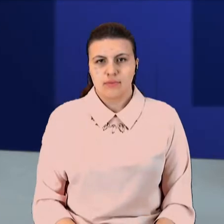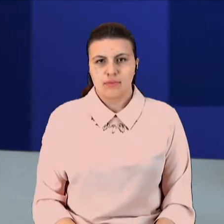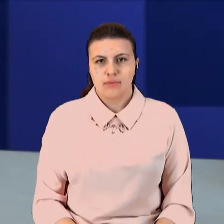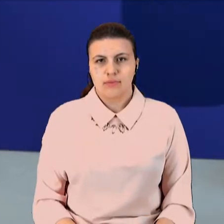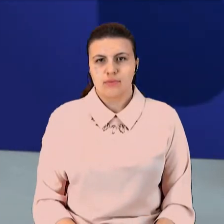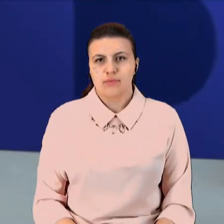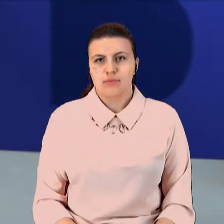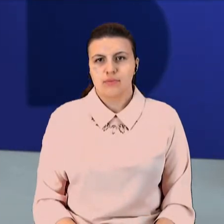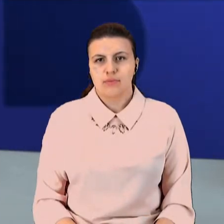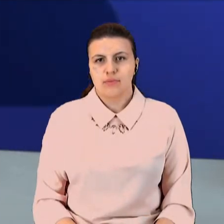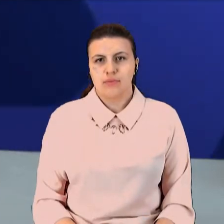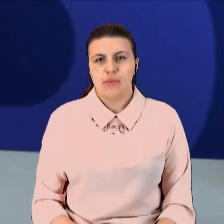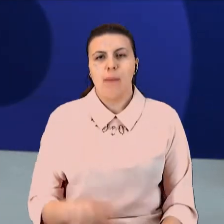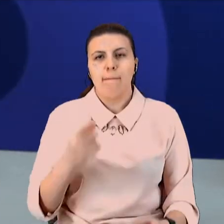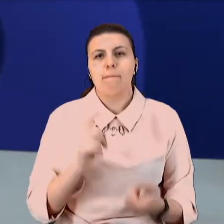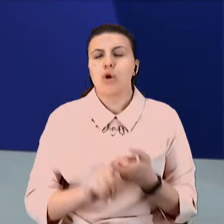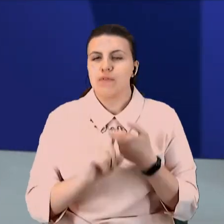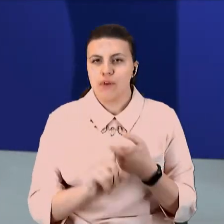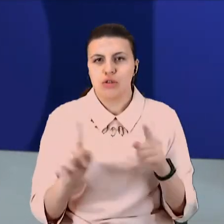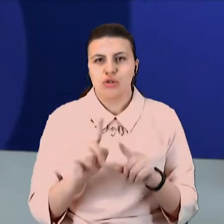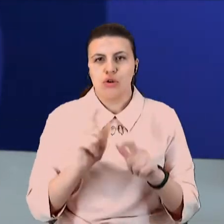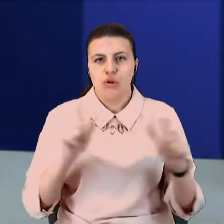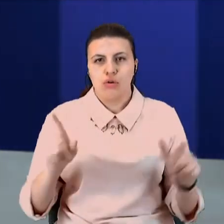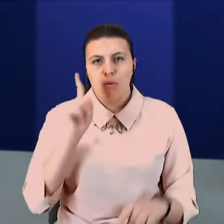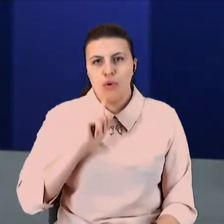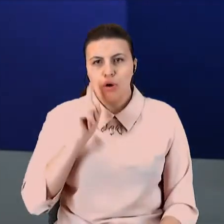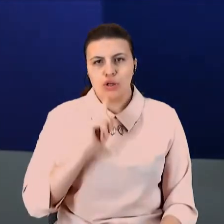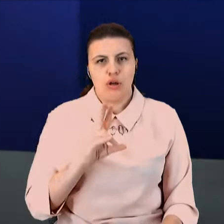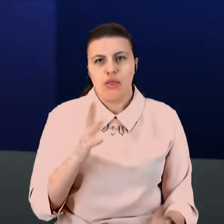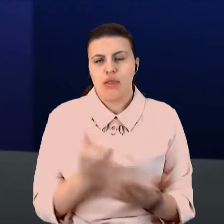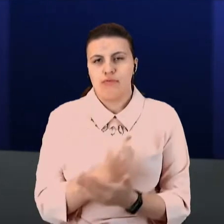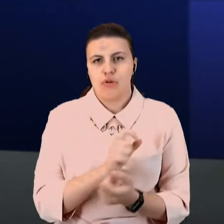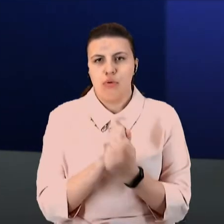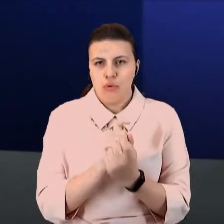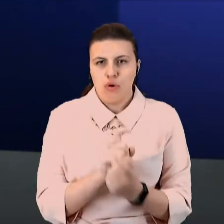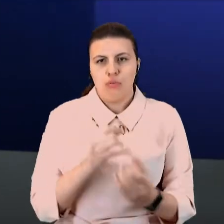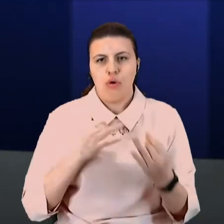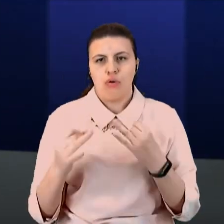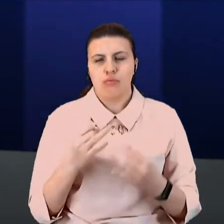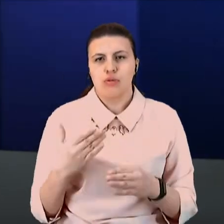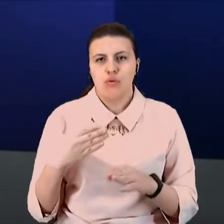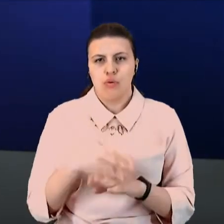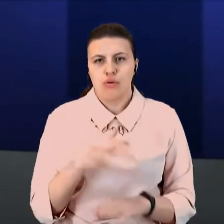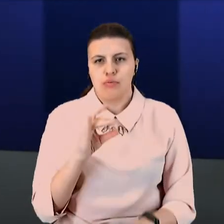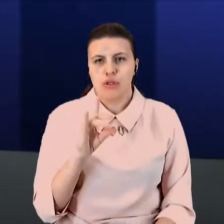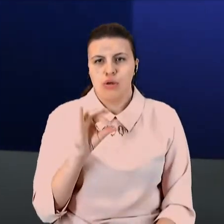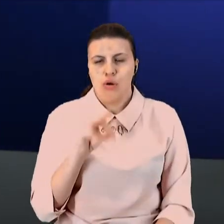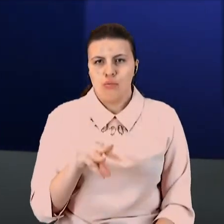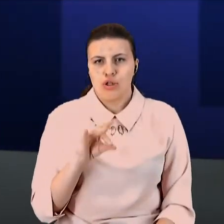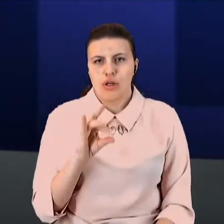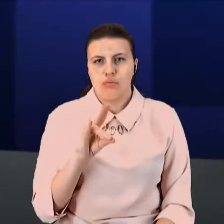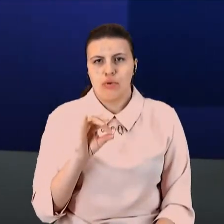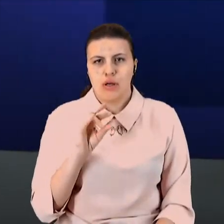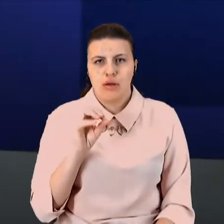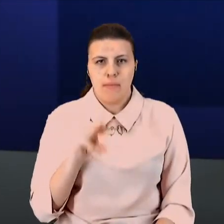Про інфекцію, яку людству поки що не вдалося побороти, поговоримо з нашим гостем Дмитром Шерембеєм, головою Координаційної Ради